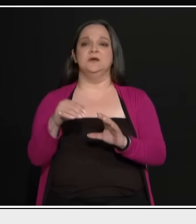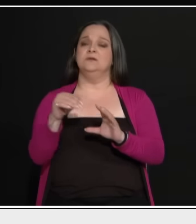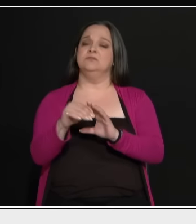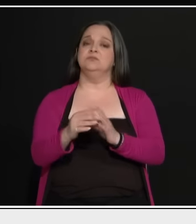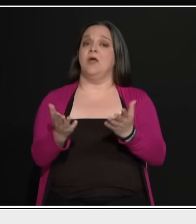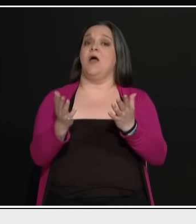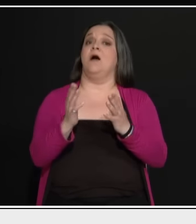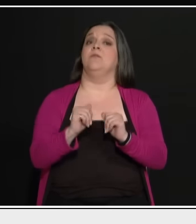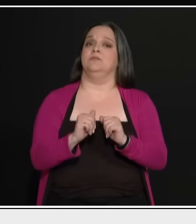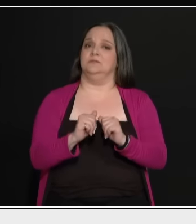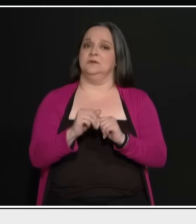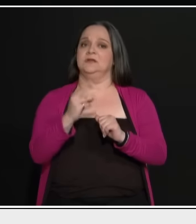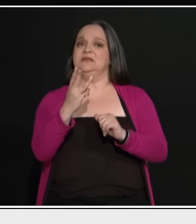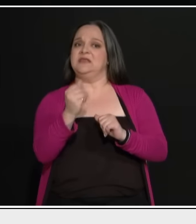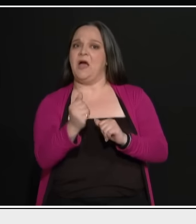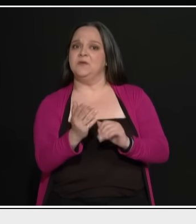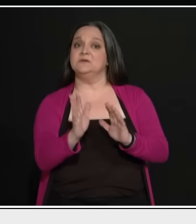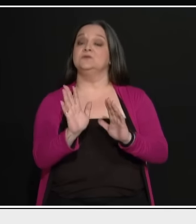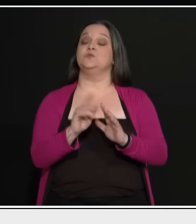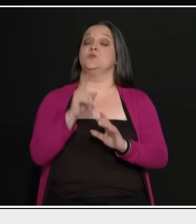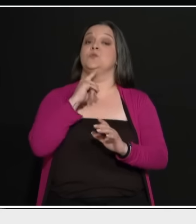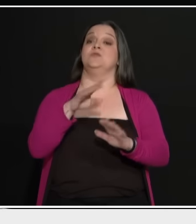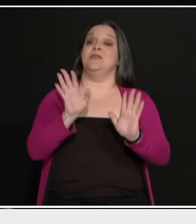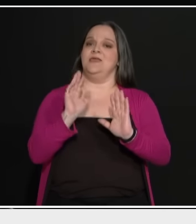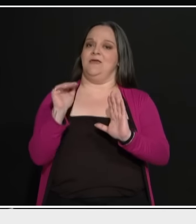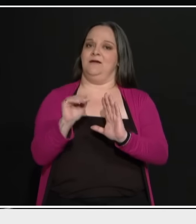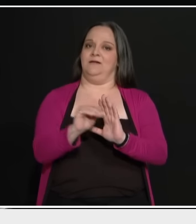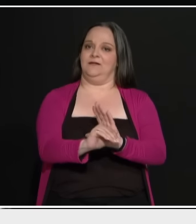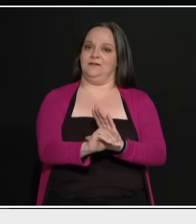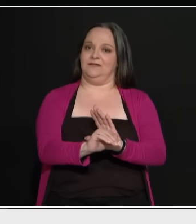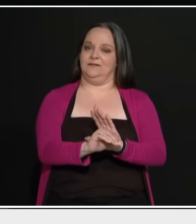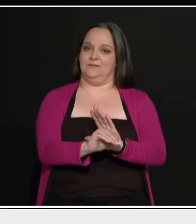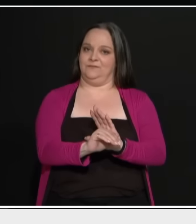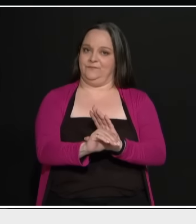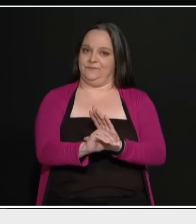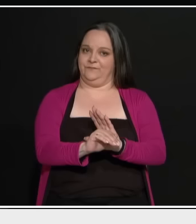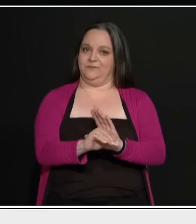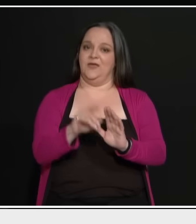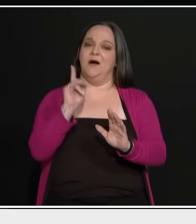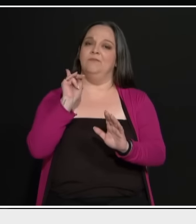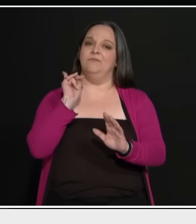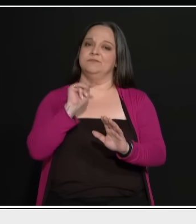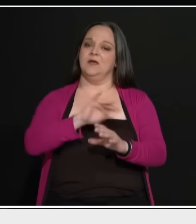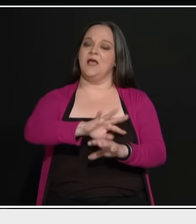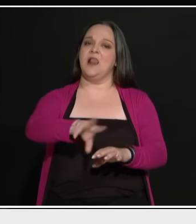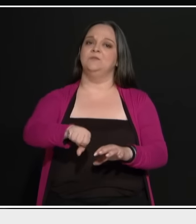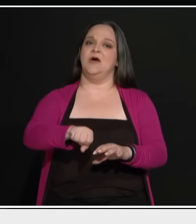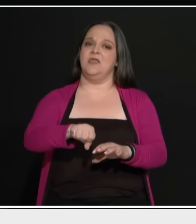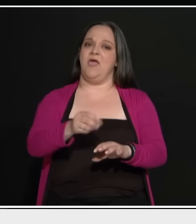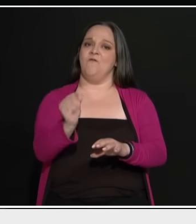ποσοστά. Πήρανε ανεντήμως βουλευτές μου τα άλλα κόμματα. Δεν